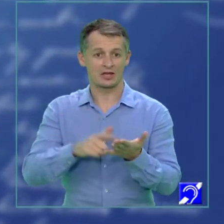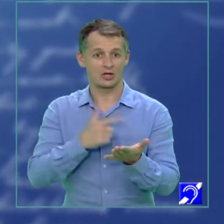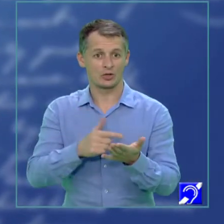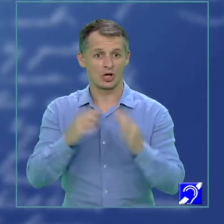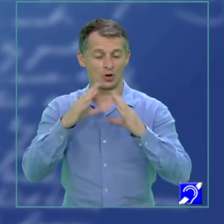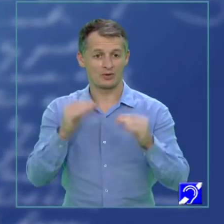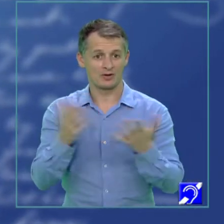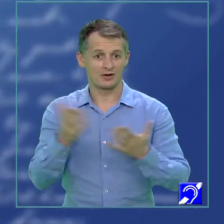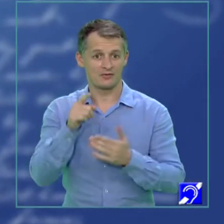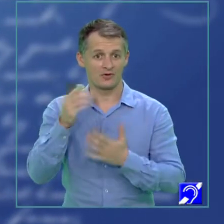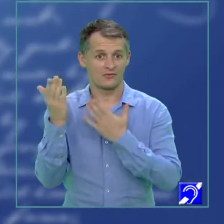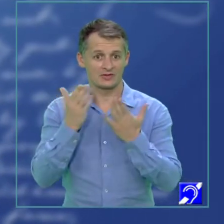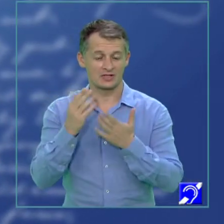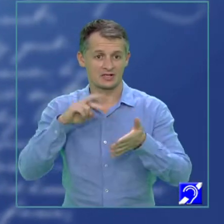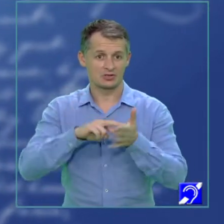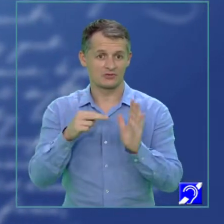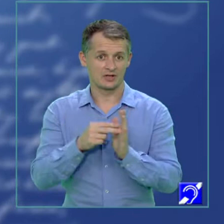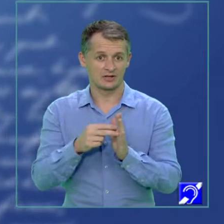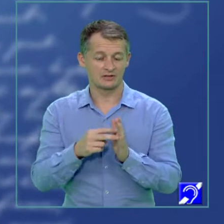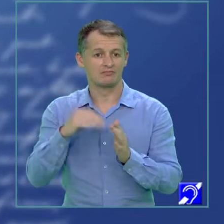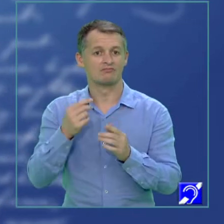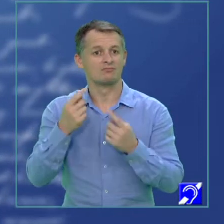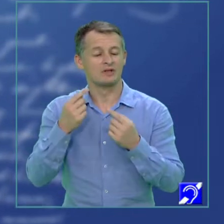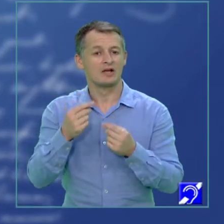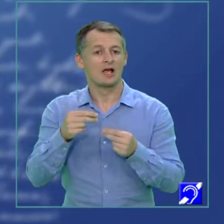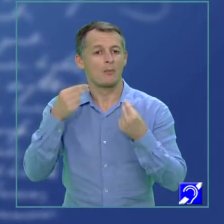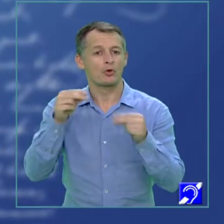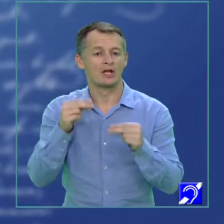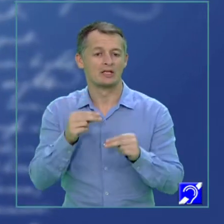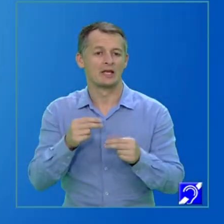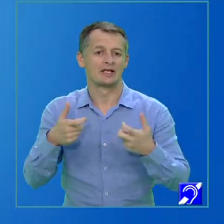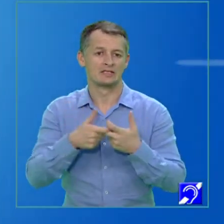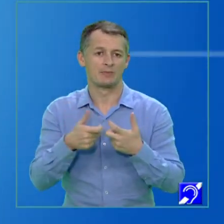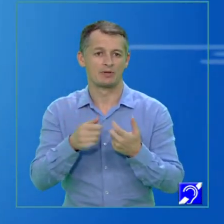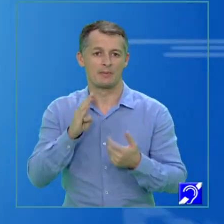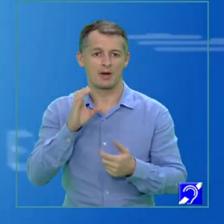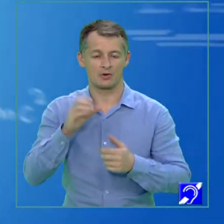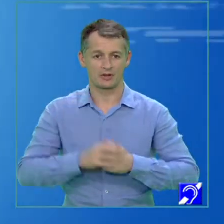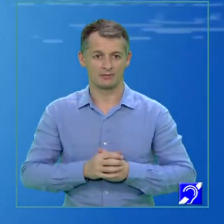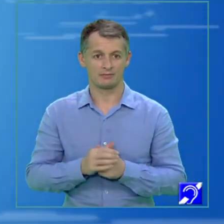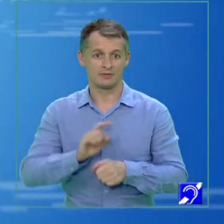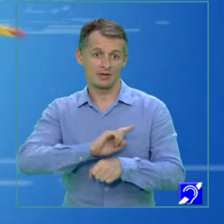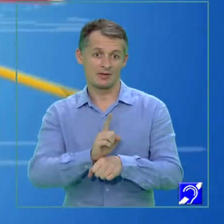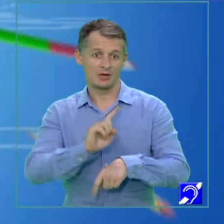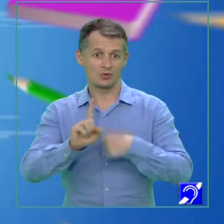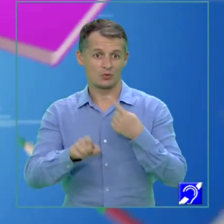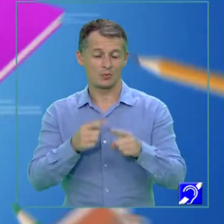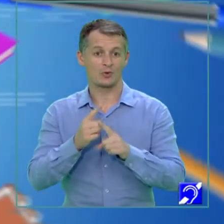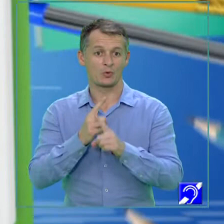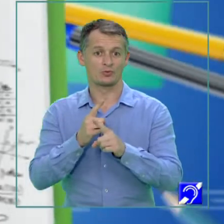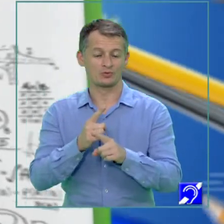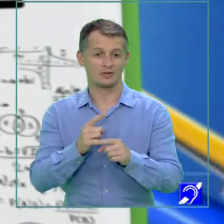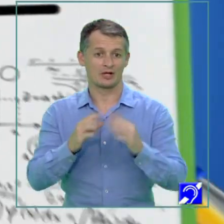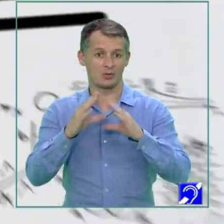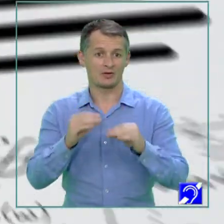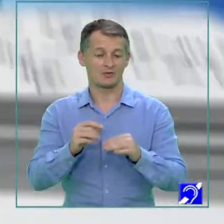în care veți învăța să rezolvați eficient un model de subiect propus la examenul de bacalaureat. Imediat după lecția de română, vă veți